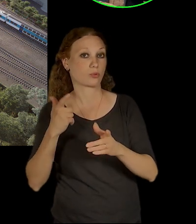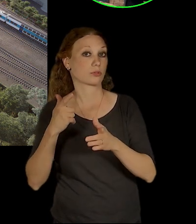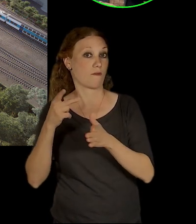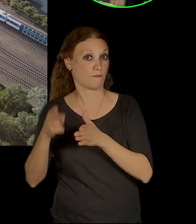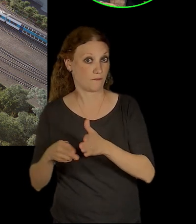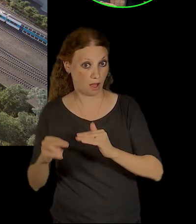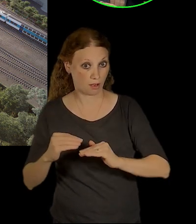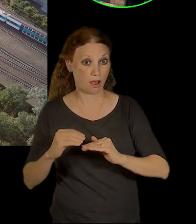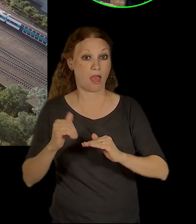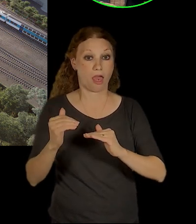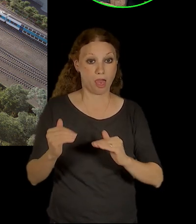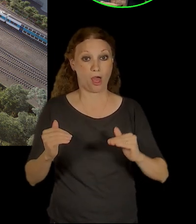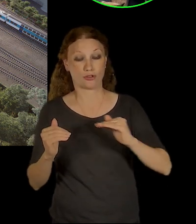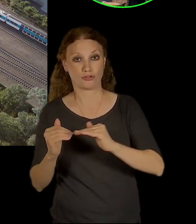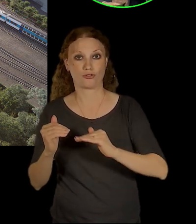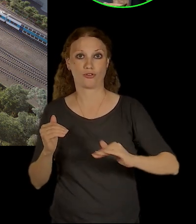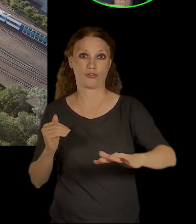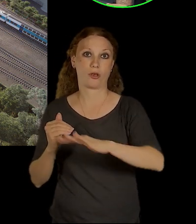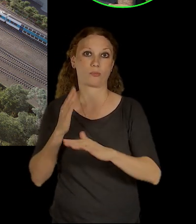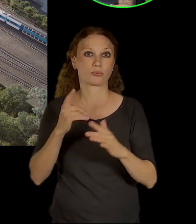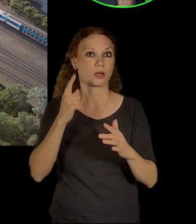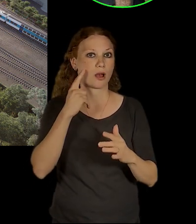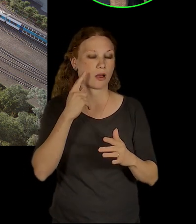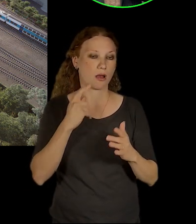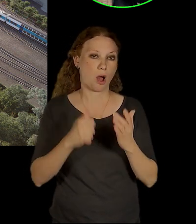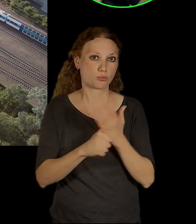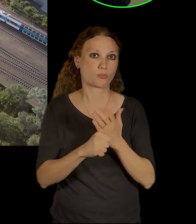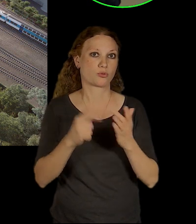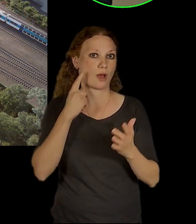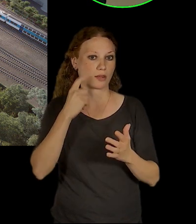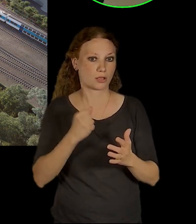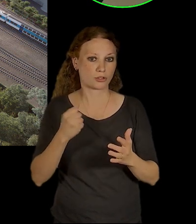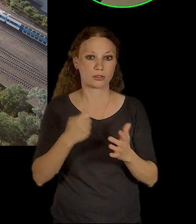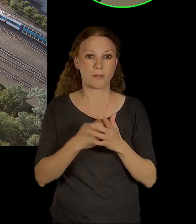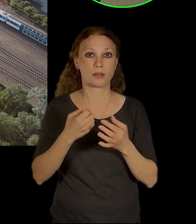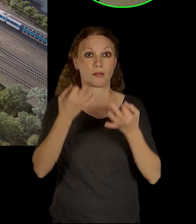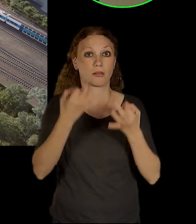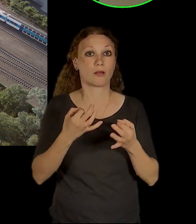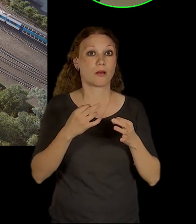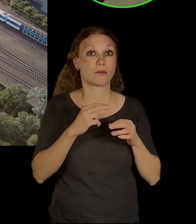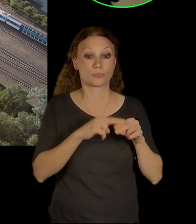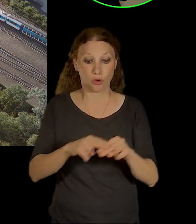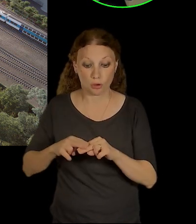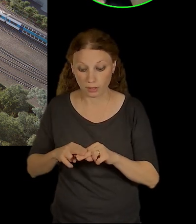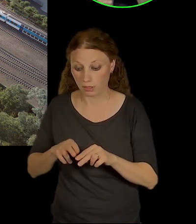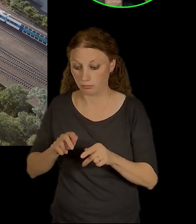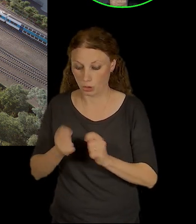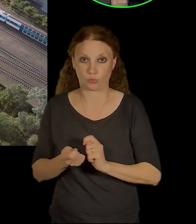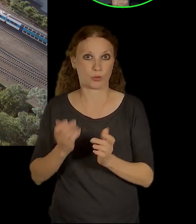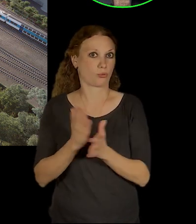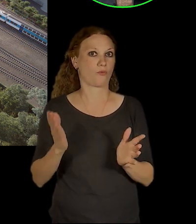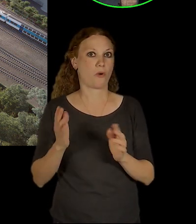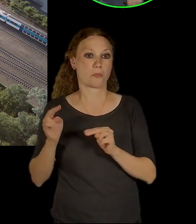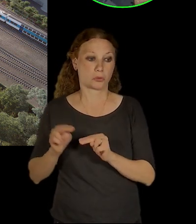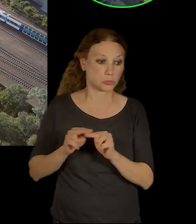být to autobusové nádraží, tak vlastně člověk jenom se jde obvykle po schodech k tomu, aby udělal ten přestup. To